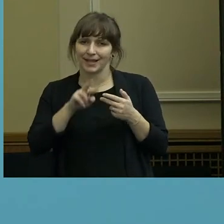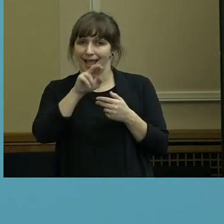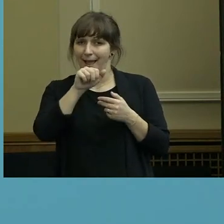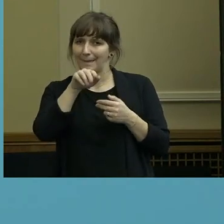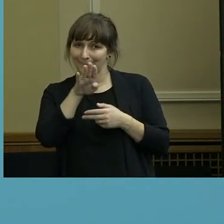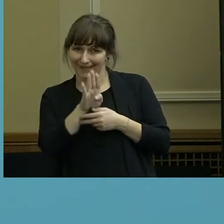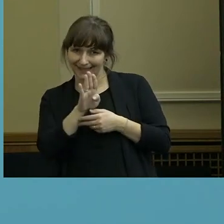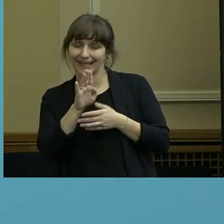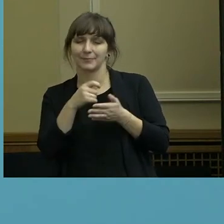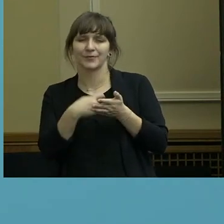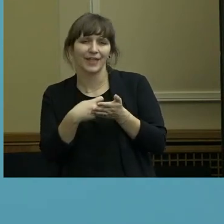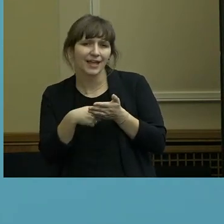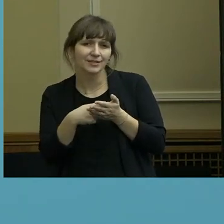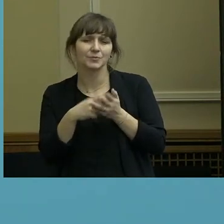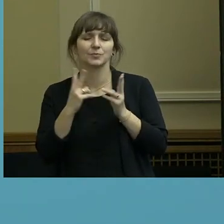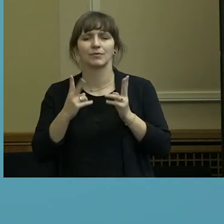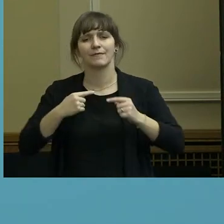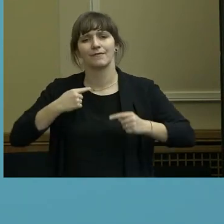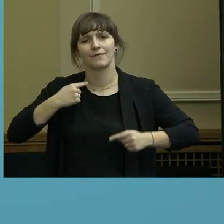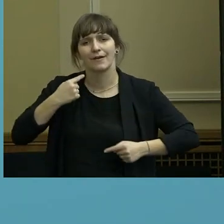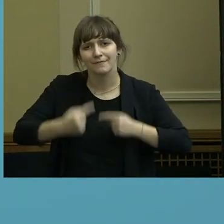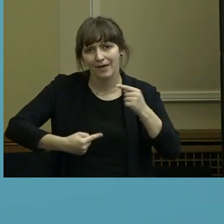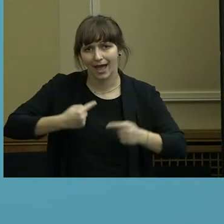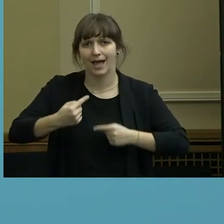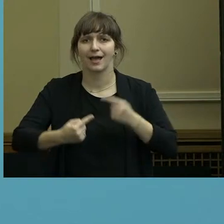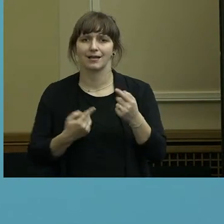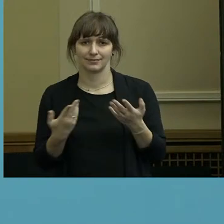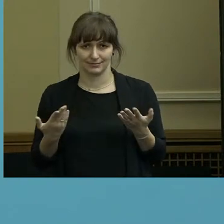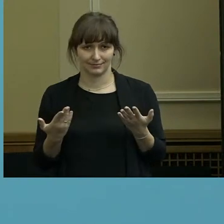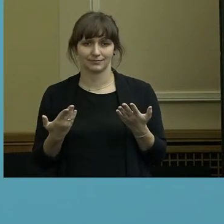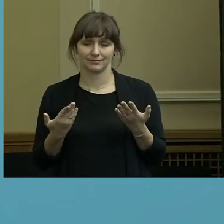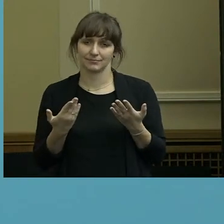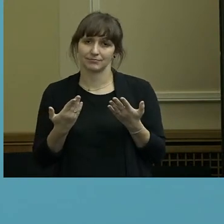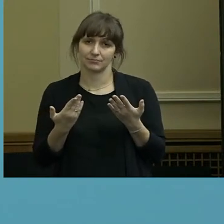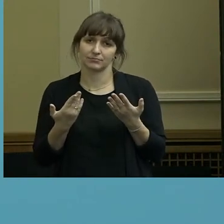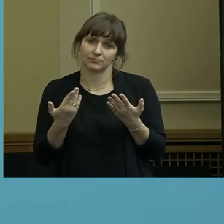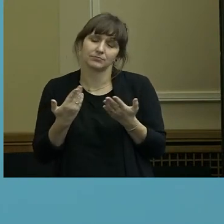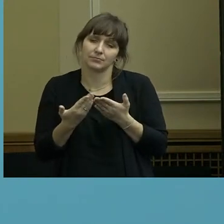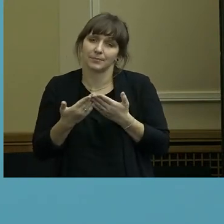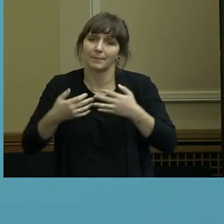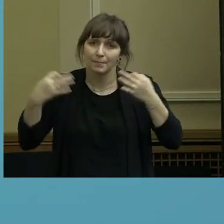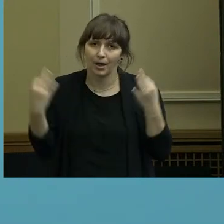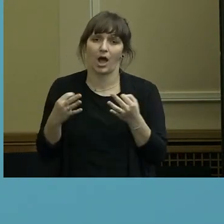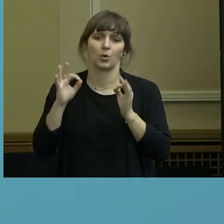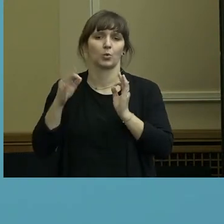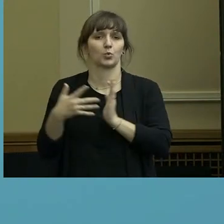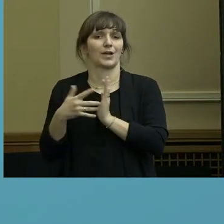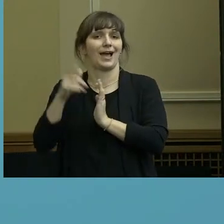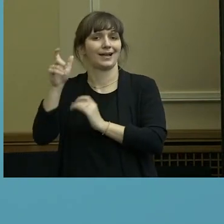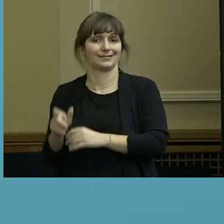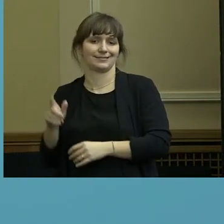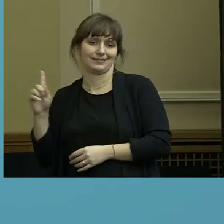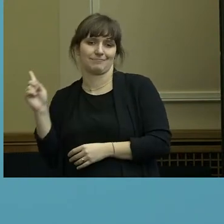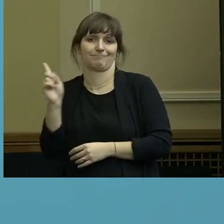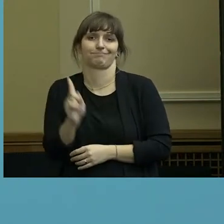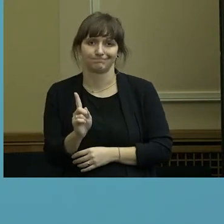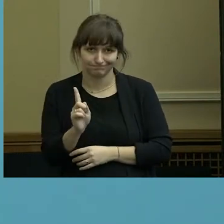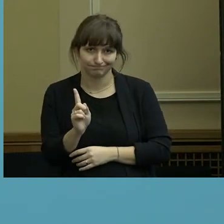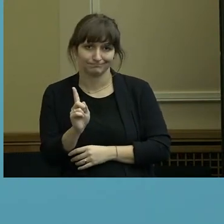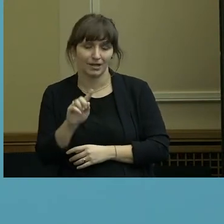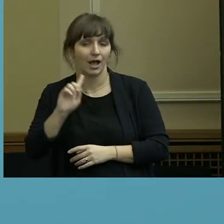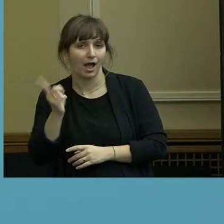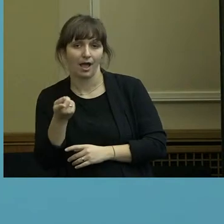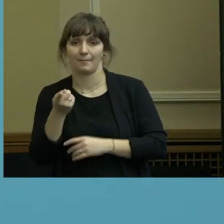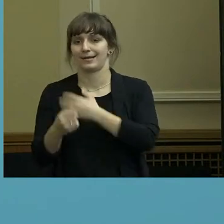Verfahren, wozu man dann einen Gutachter ein, wozu man dann schon noch einen Gutachter braucht, aber wo beide Seiten sehr klare